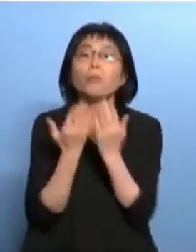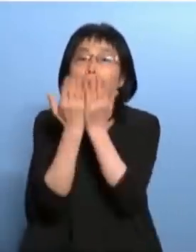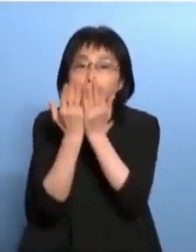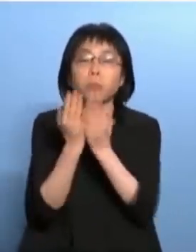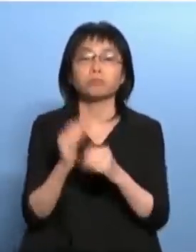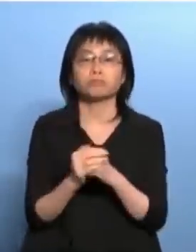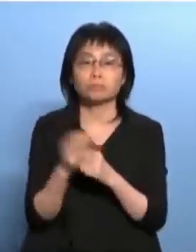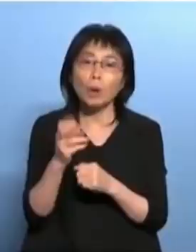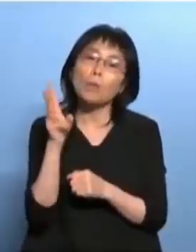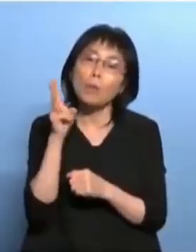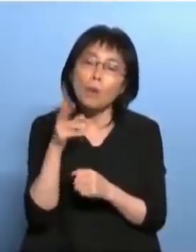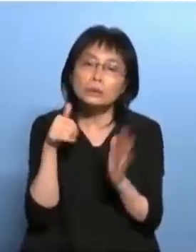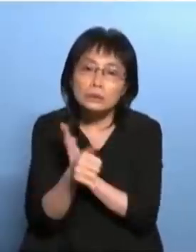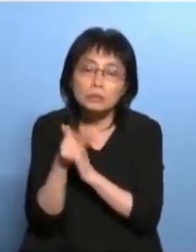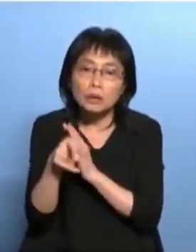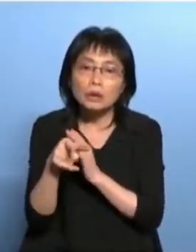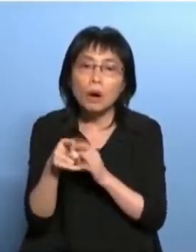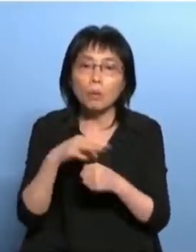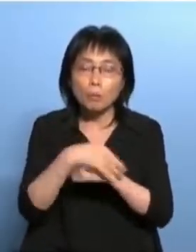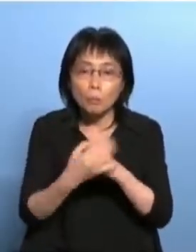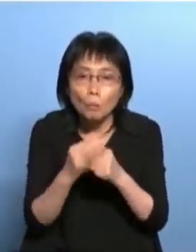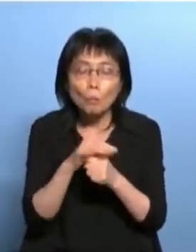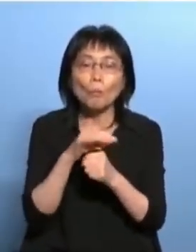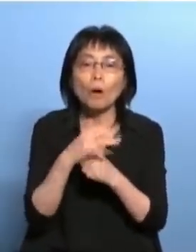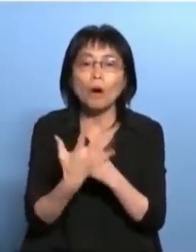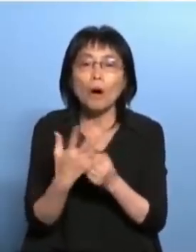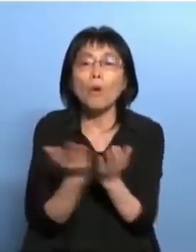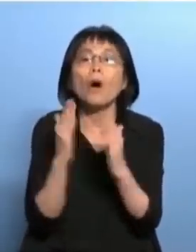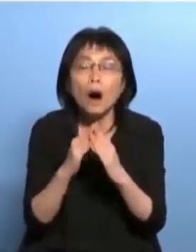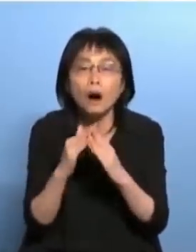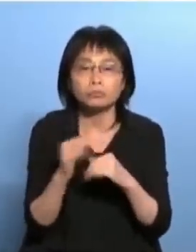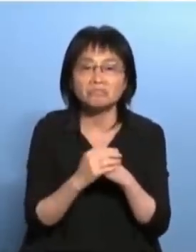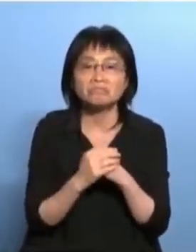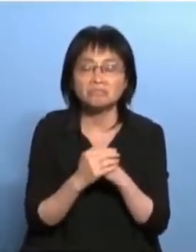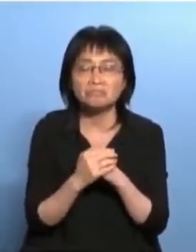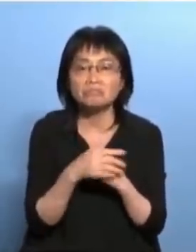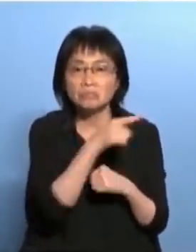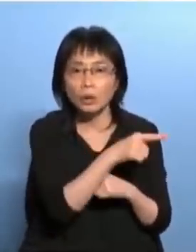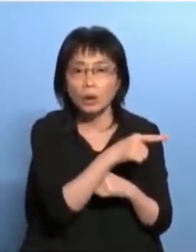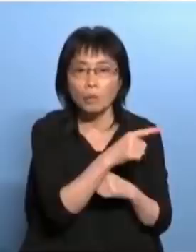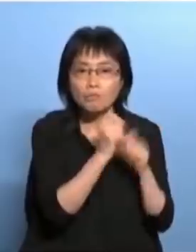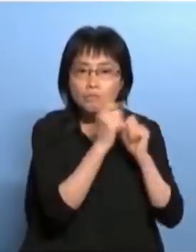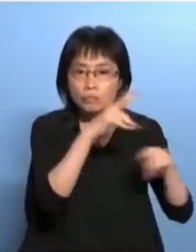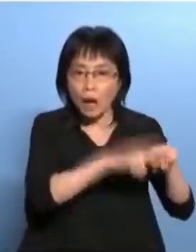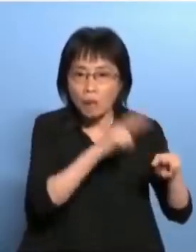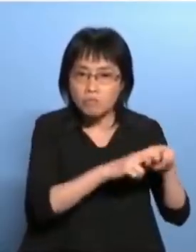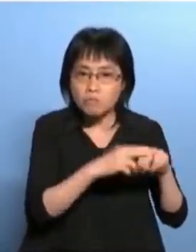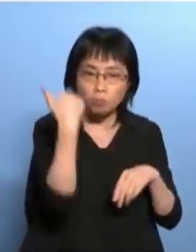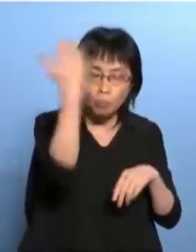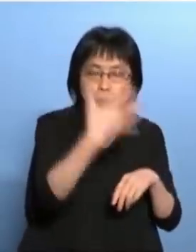进去最贵的些那些孙子陈左耳 右耳那些孙子都在这里喂